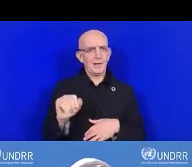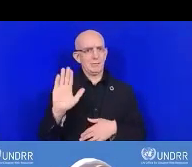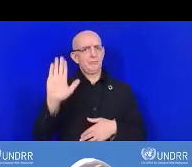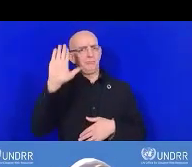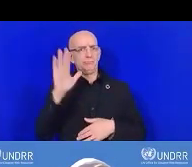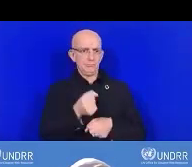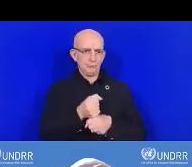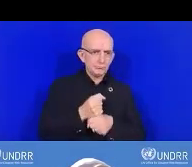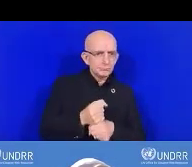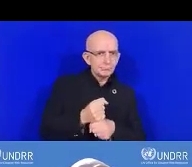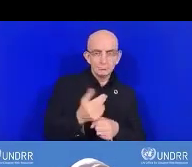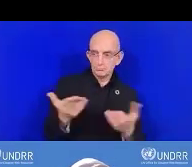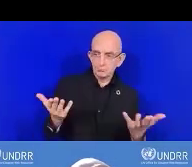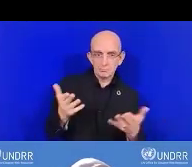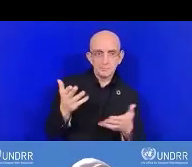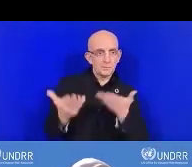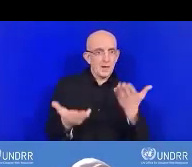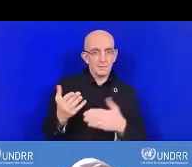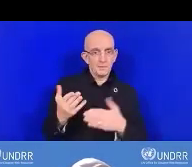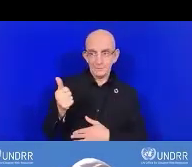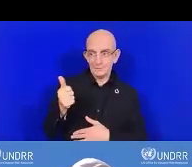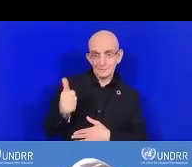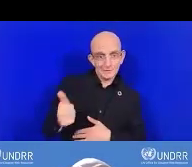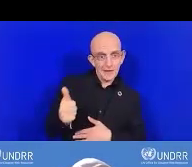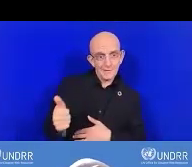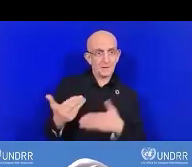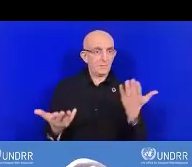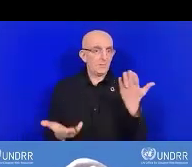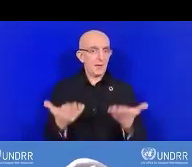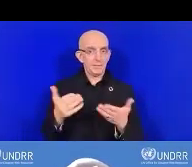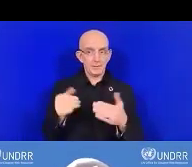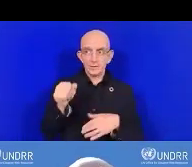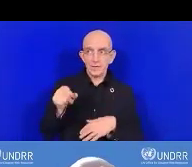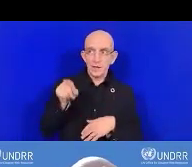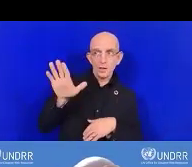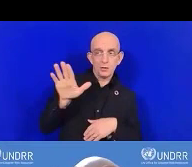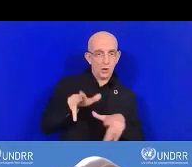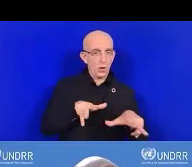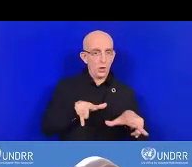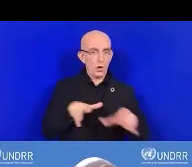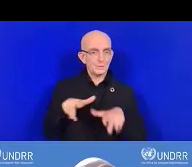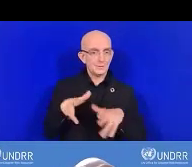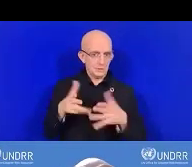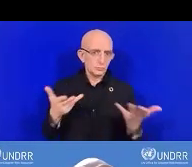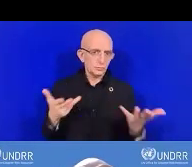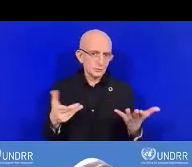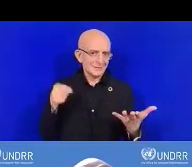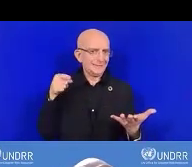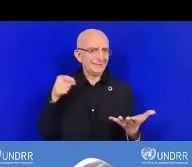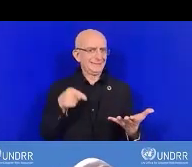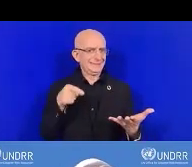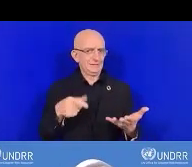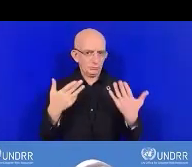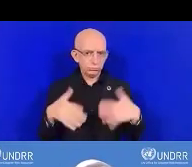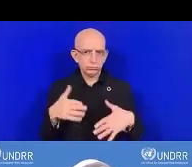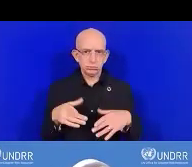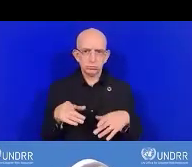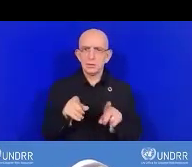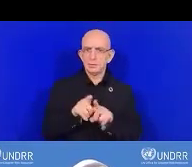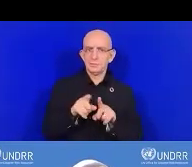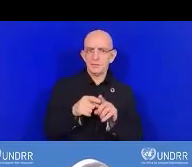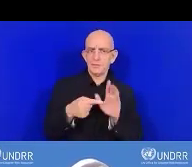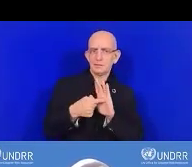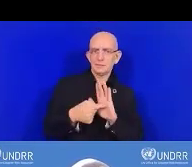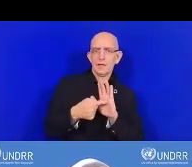'intermédiaire d'organisation de personnes handicapées. Ils doivent se rassurer que leur voix